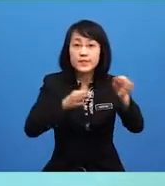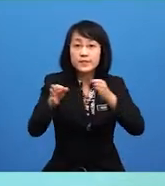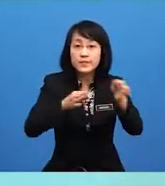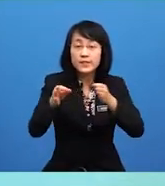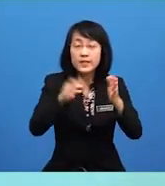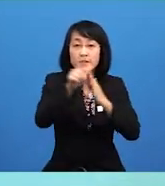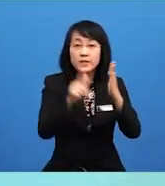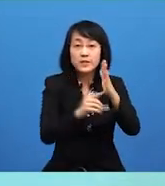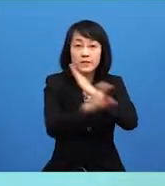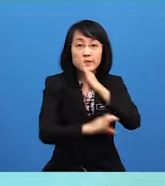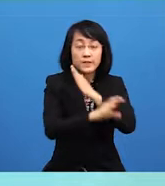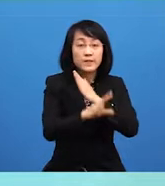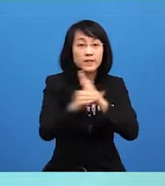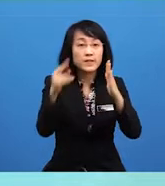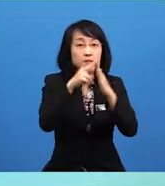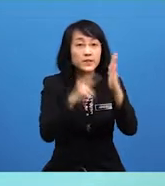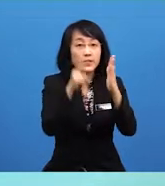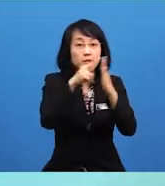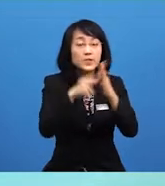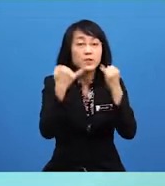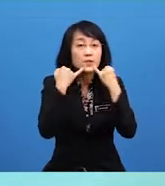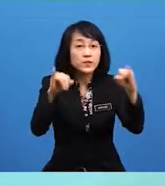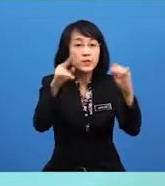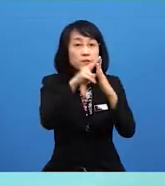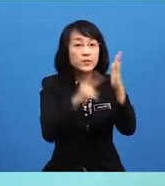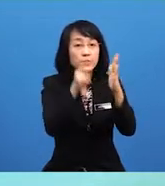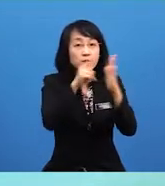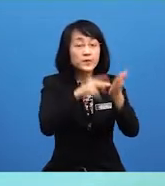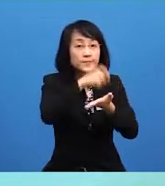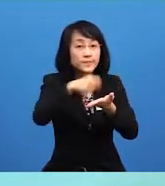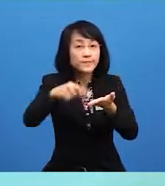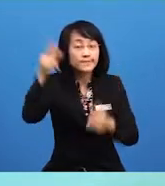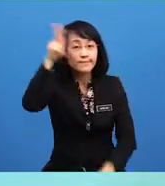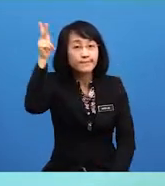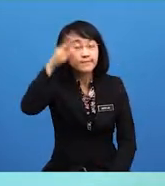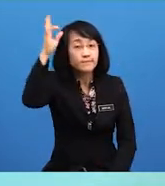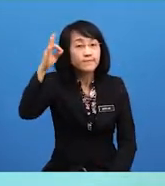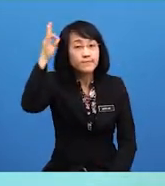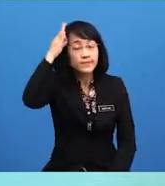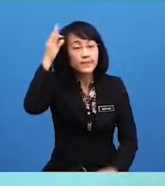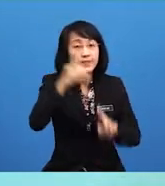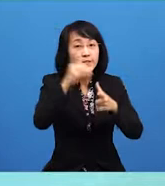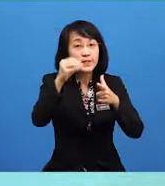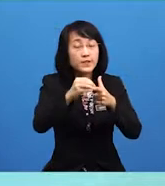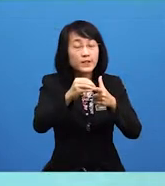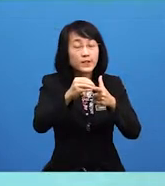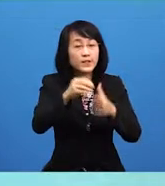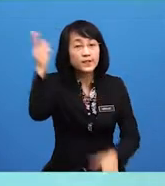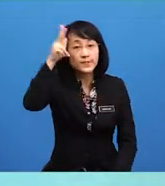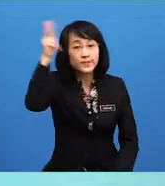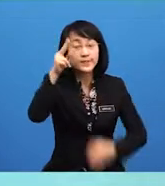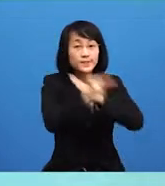mentaksirkan undang-undang, mengisytiarkan undang-undang bertulis kerajaan persegetuan atau kerajaan negeri